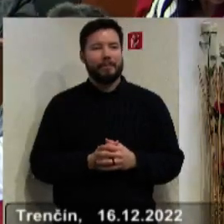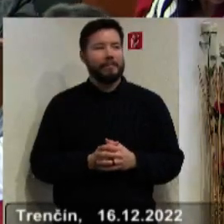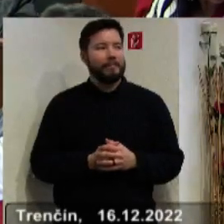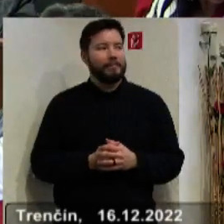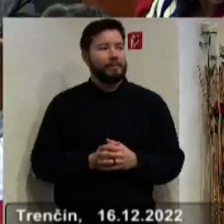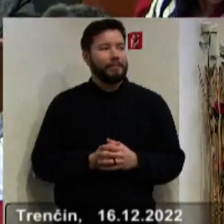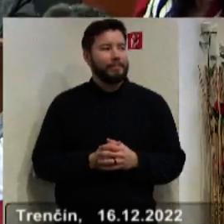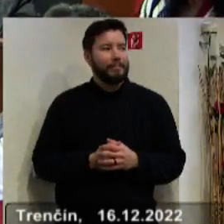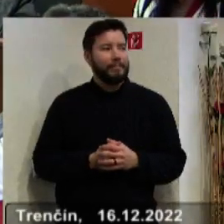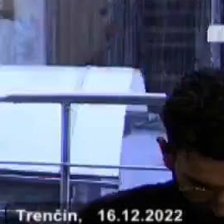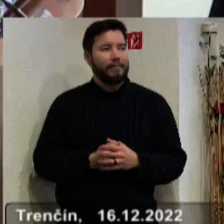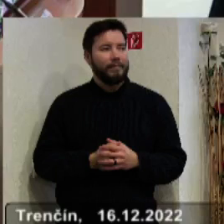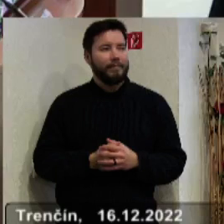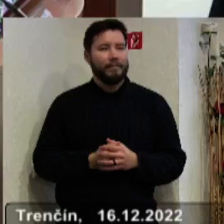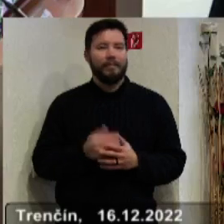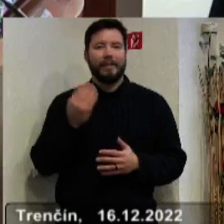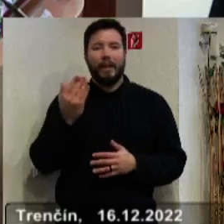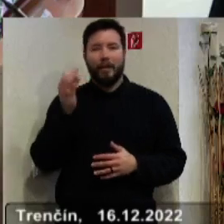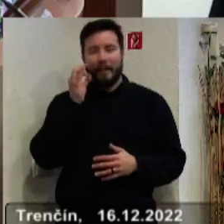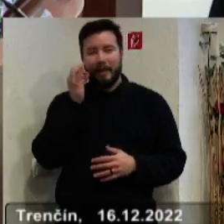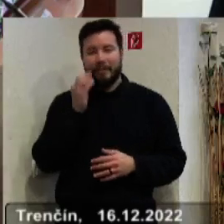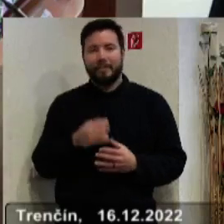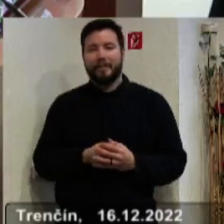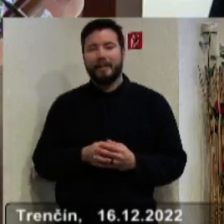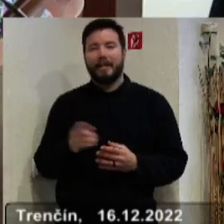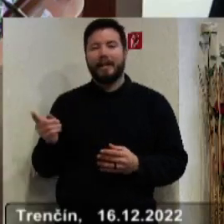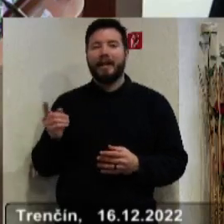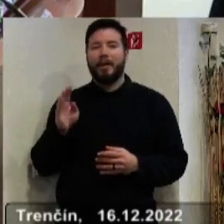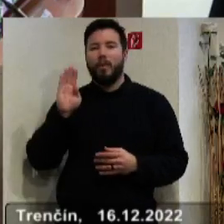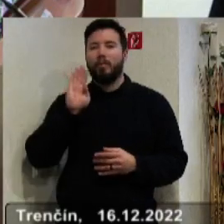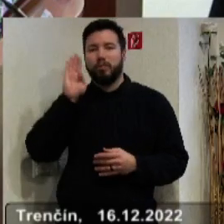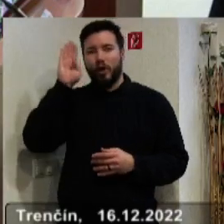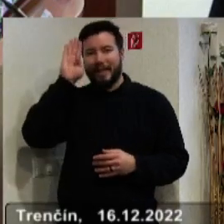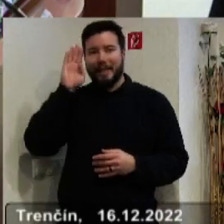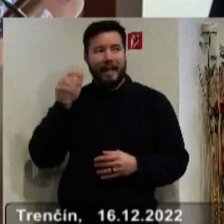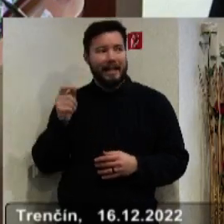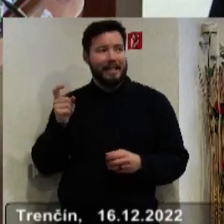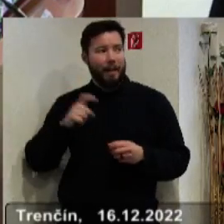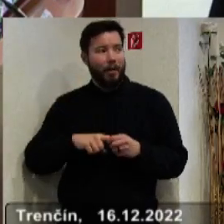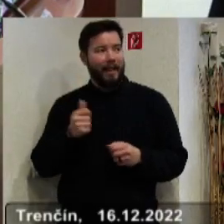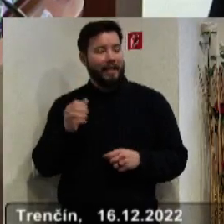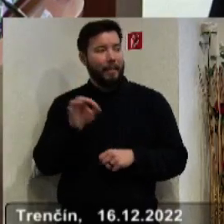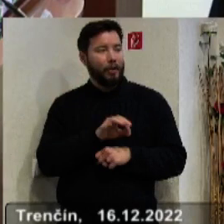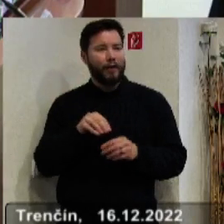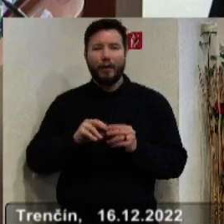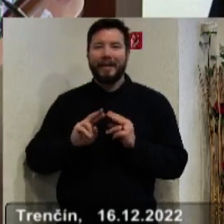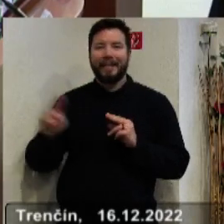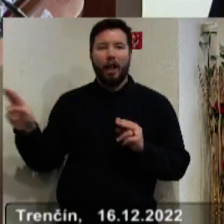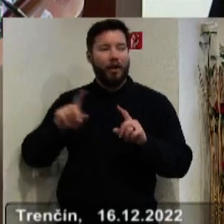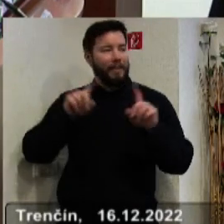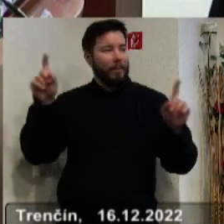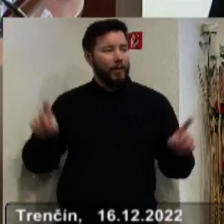Ďakujem pekne. Vlastne bodinská nemocnica je jedno z tých projektov vlastne zapojná, kde je ten monitoring vlastne na diálku.